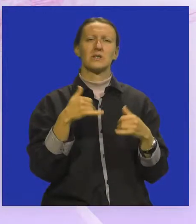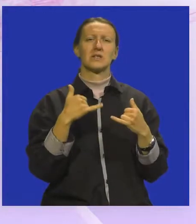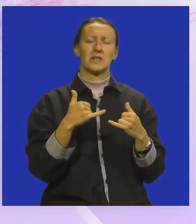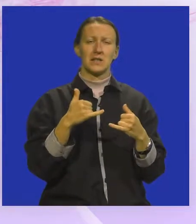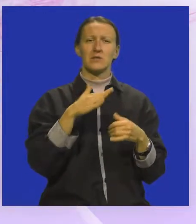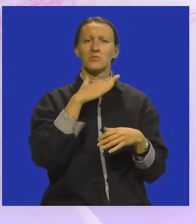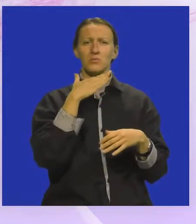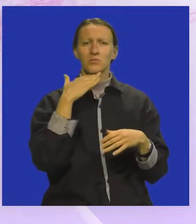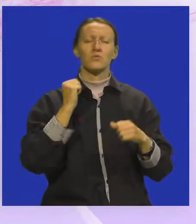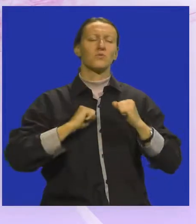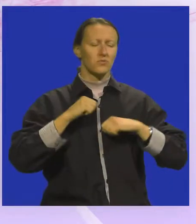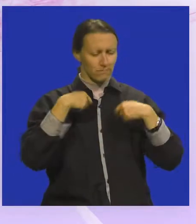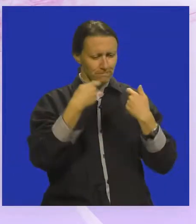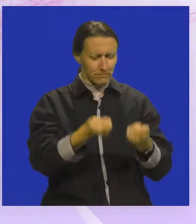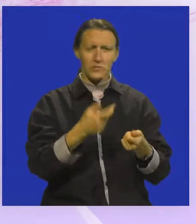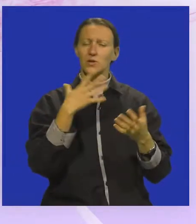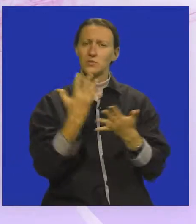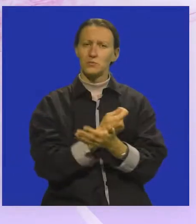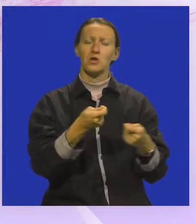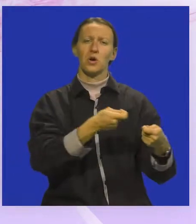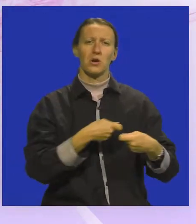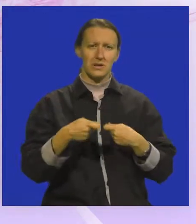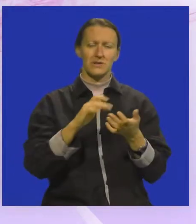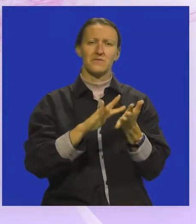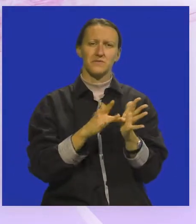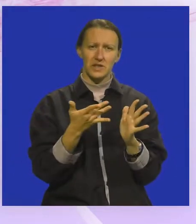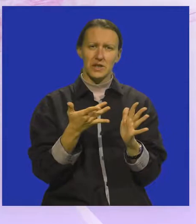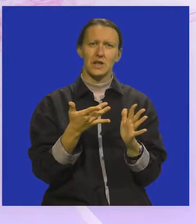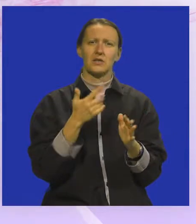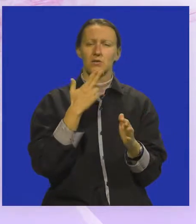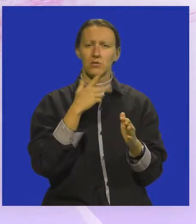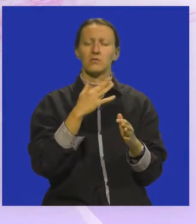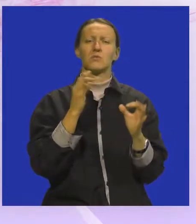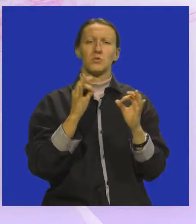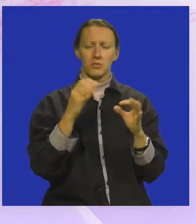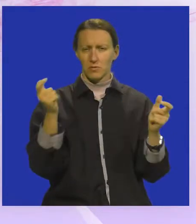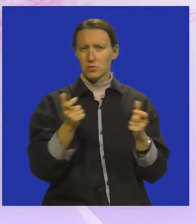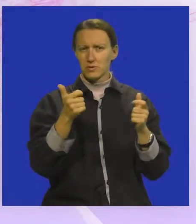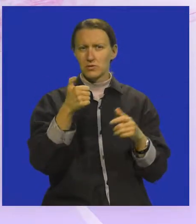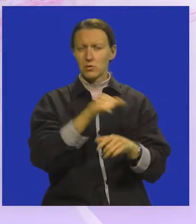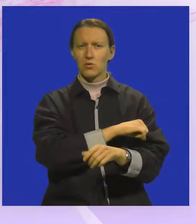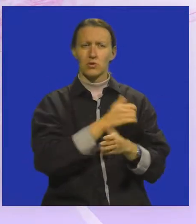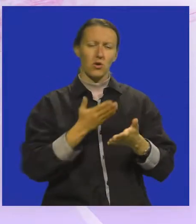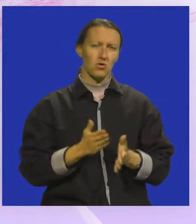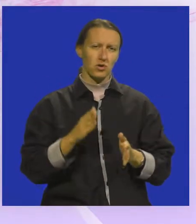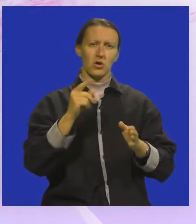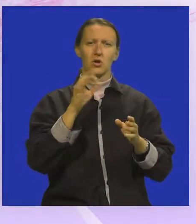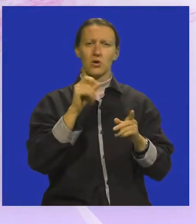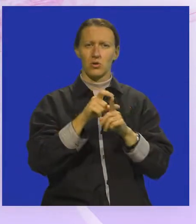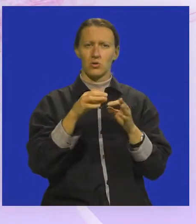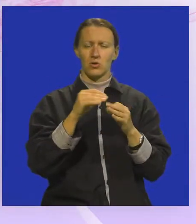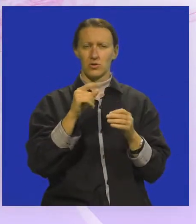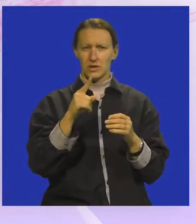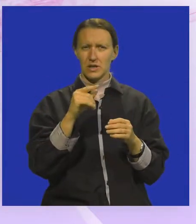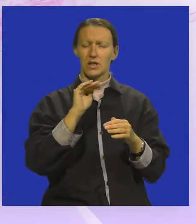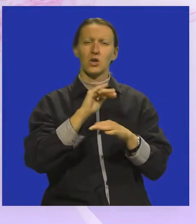si je jako puno truda i uspjela organizirati manifestaciju, kojom smo upravo proslavili stotu godišnjicu rođenja Đaljnja Rodarija,